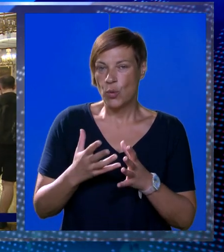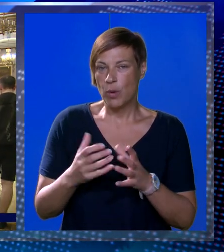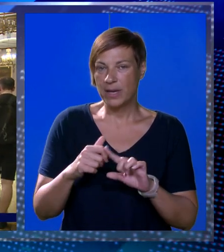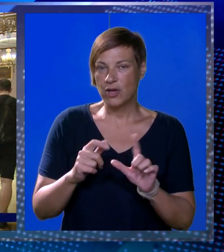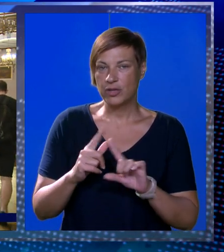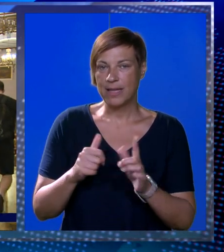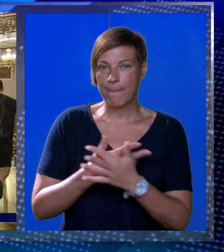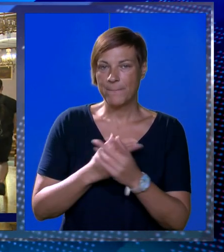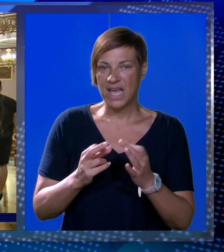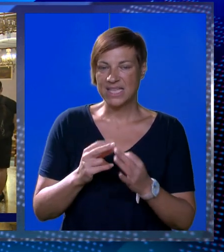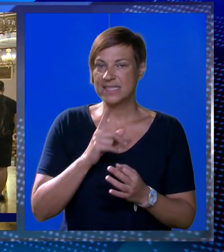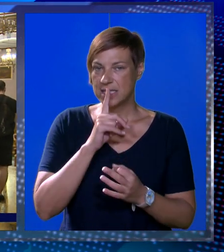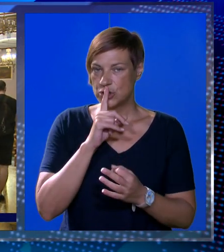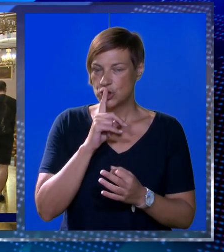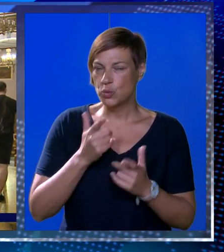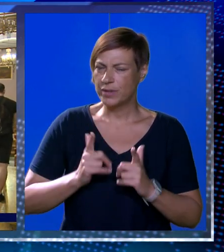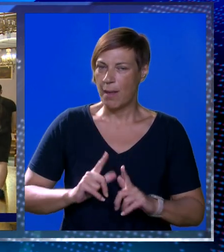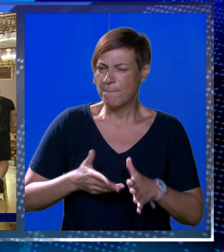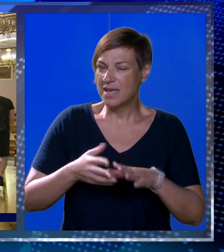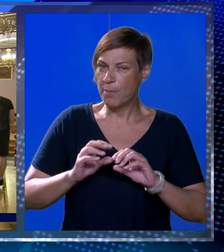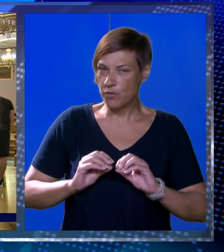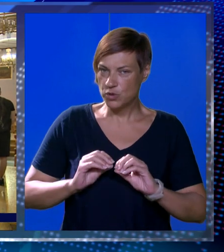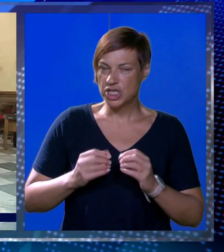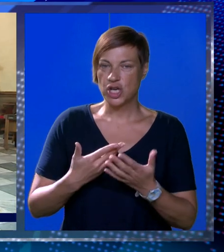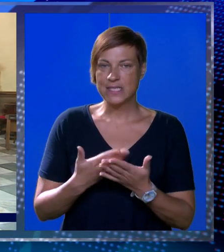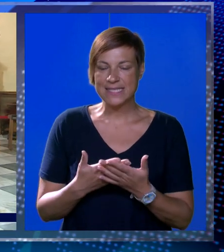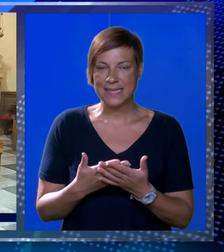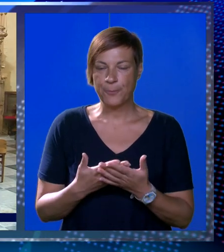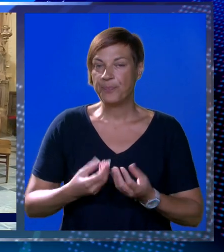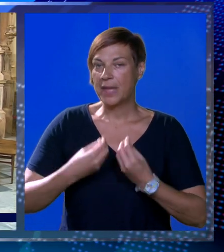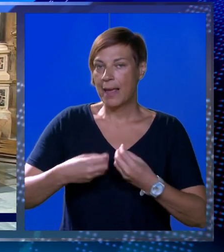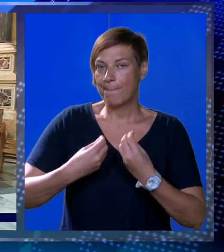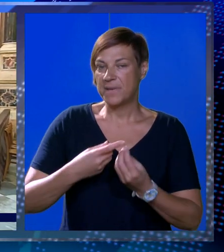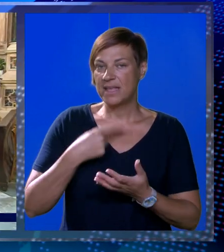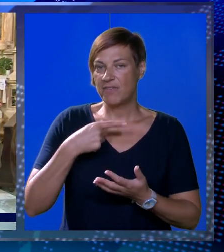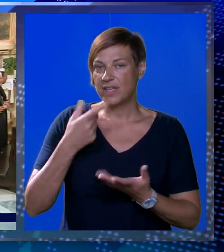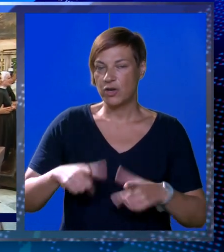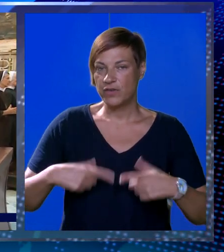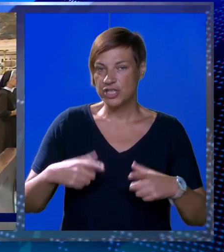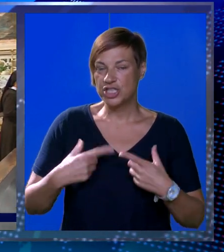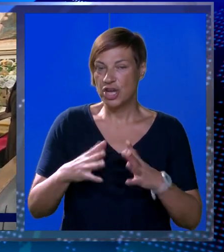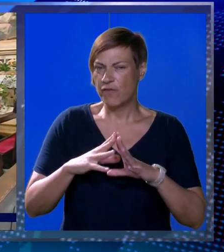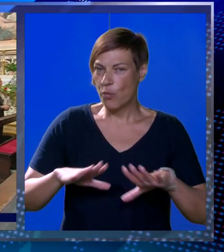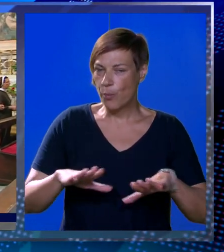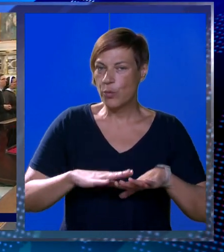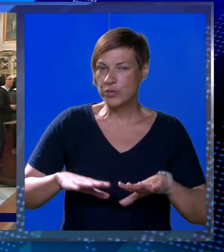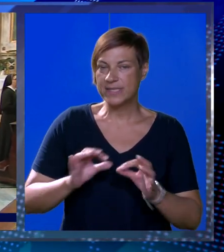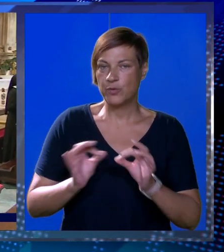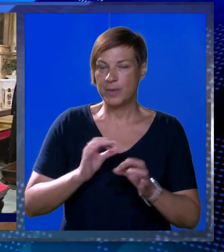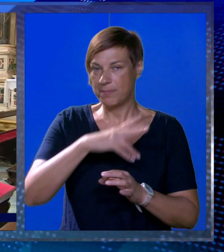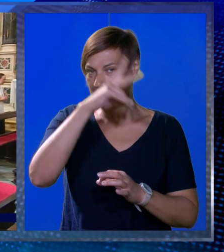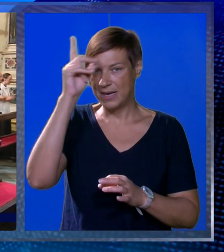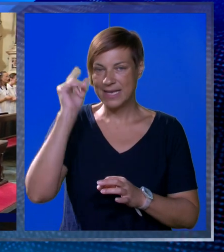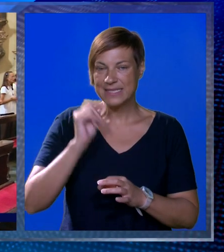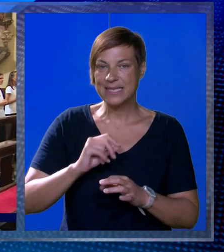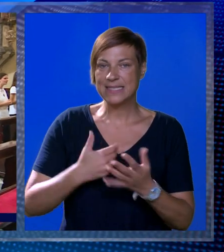kontemplacije šutnje, tišine, povučenosti. Predavanje koje govori o životu u pustinji pripremila je